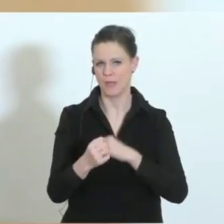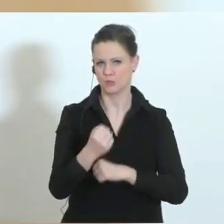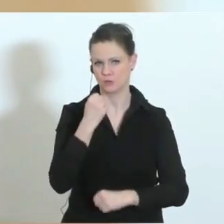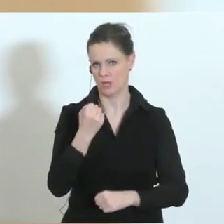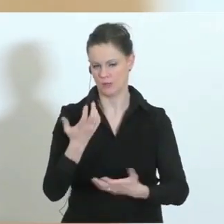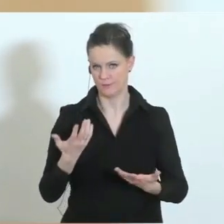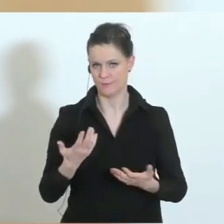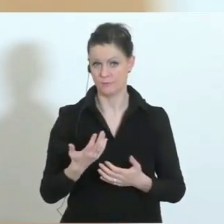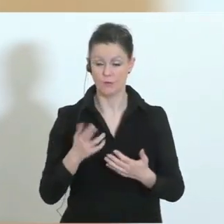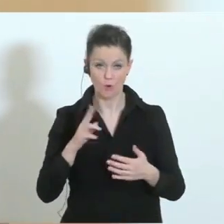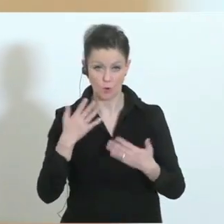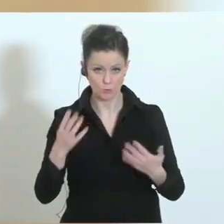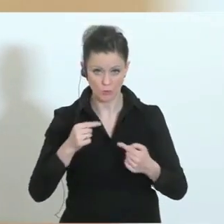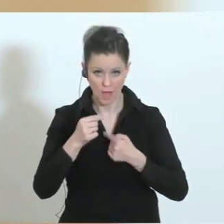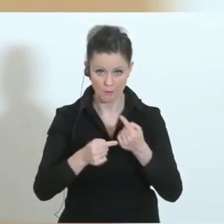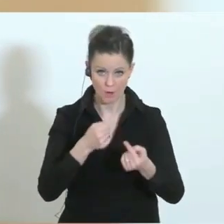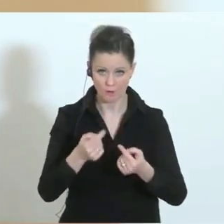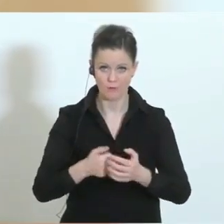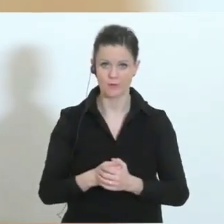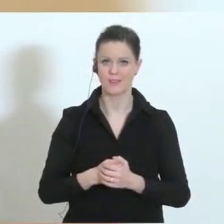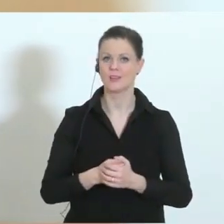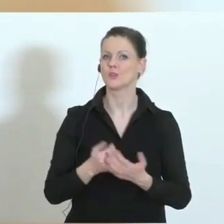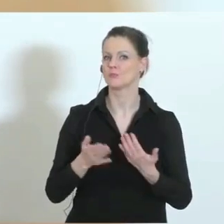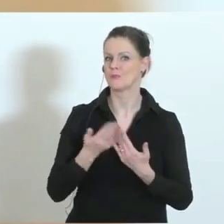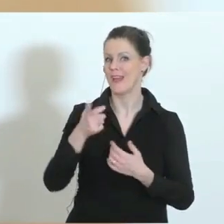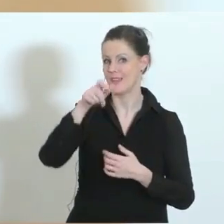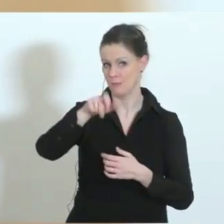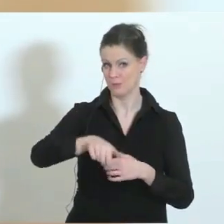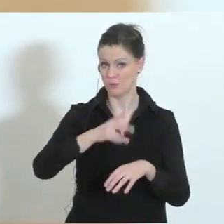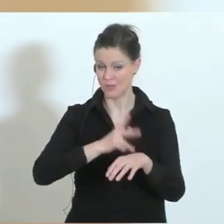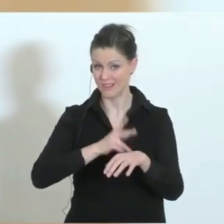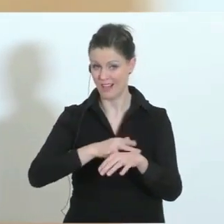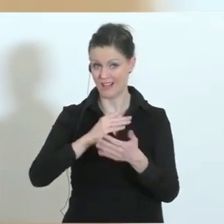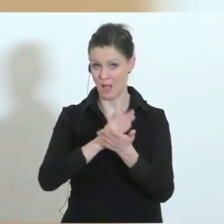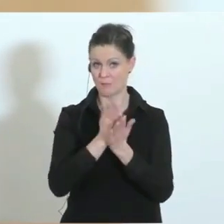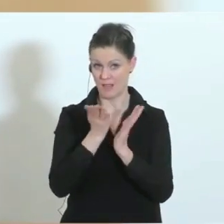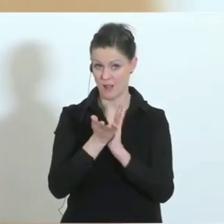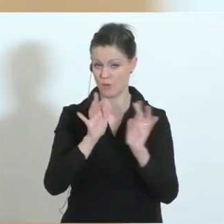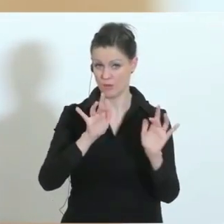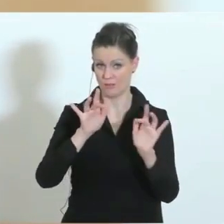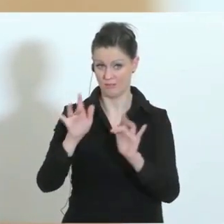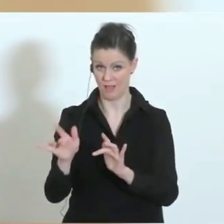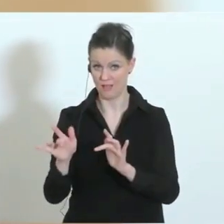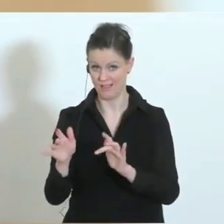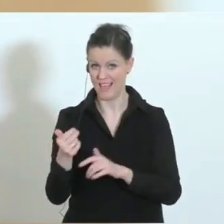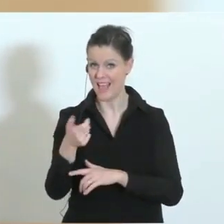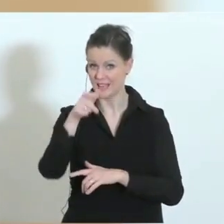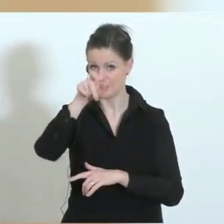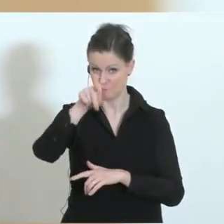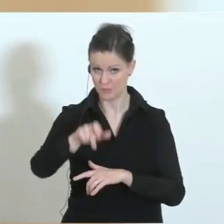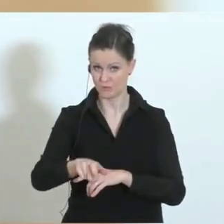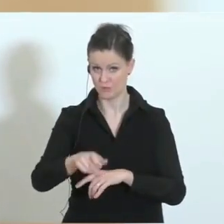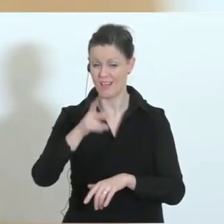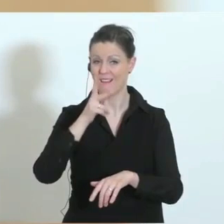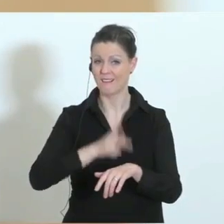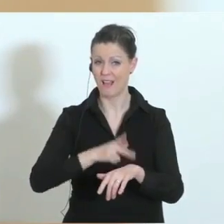warum machen wir das? Weil dann, wenn uns ein Erkrankter in einer Abteilung, ja, wenn eine Erkrankung